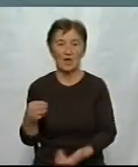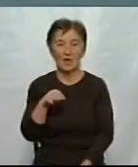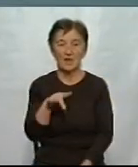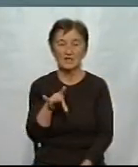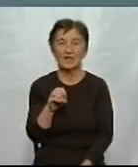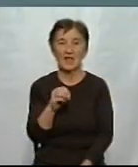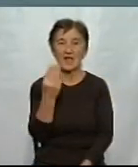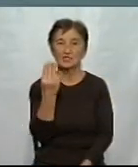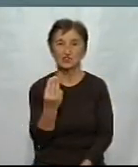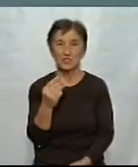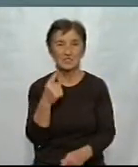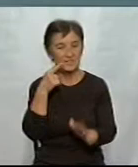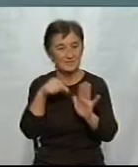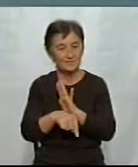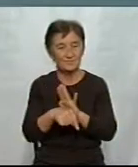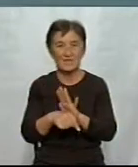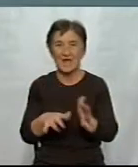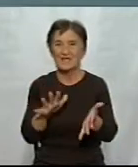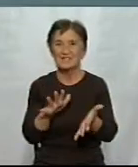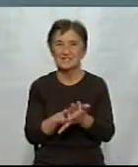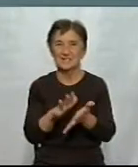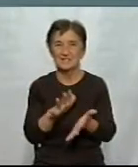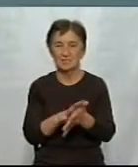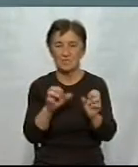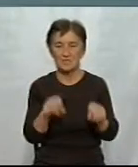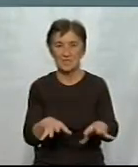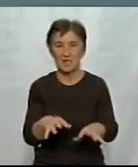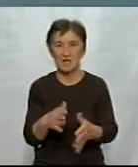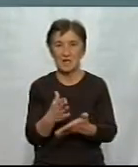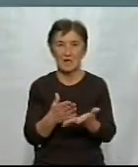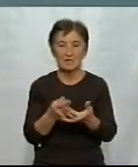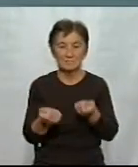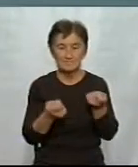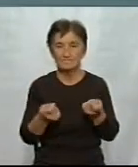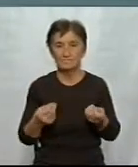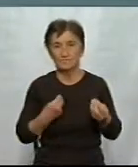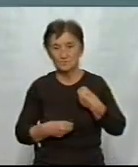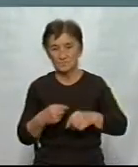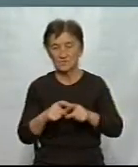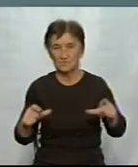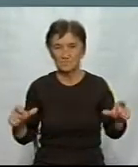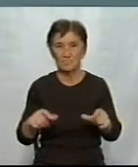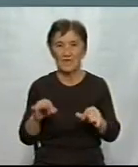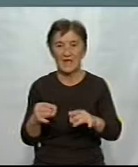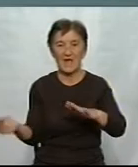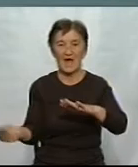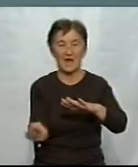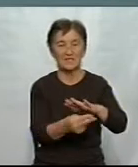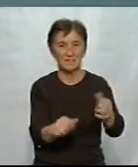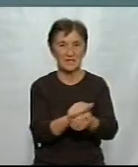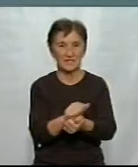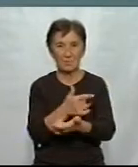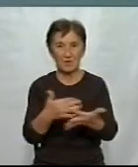перекладі з англійської означає «сміття». Серед експонатів – гречка, одяг, вживані речі, шкільне приладдя та агітаційні матеріали